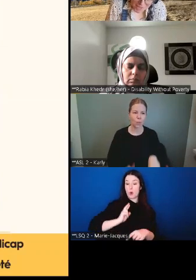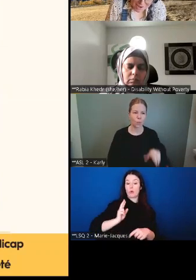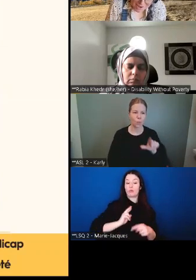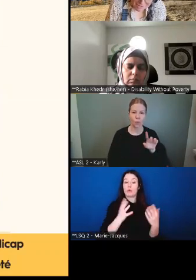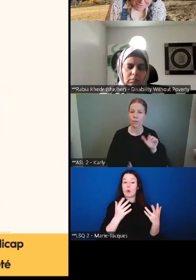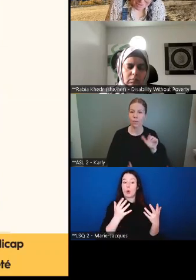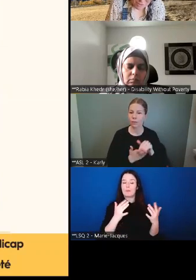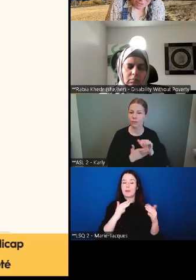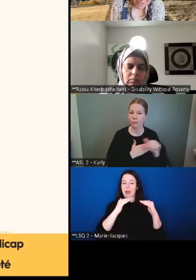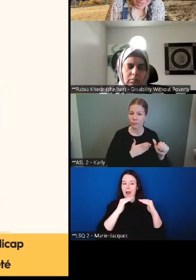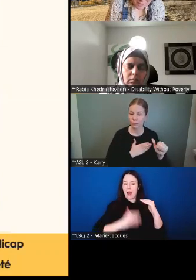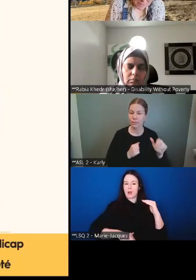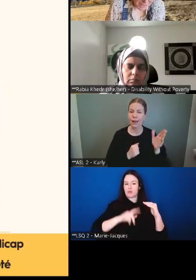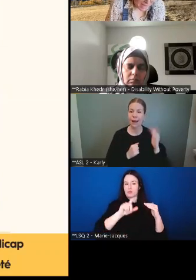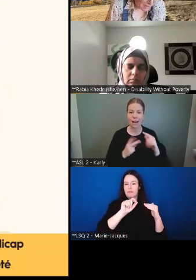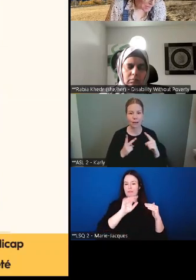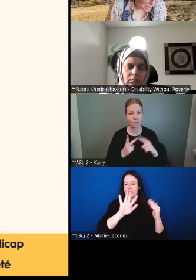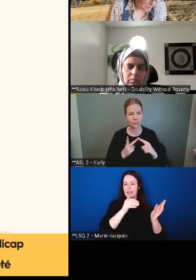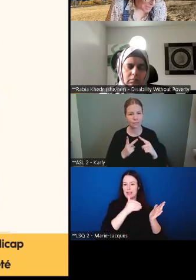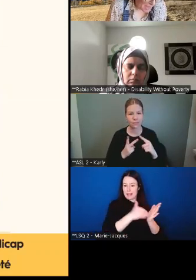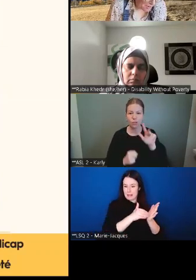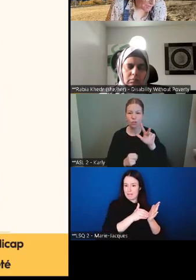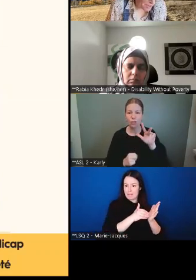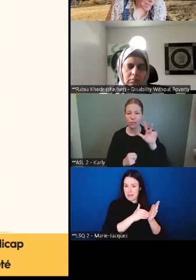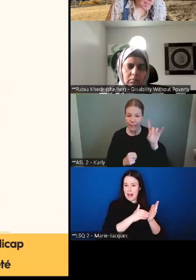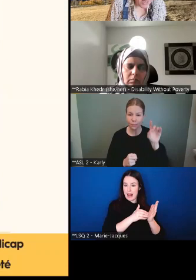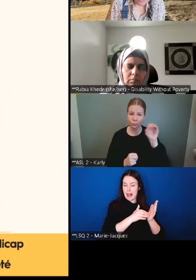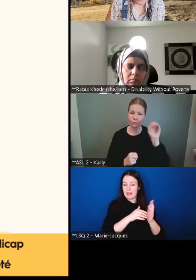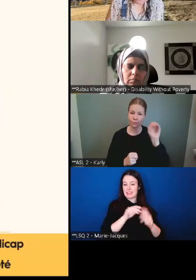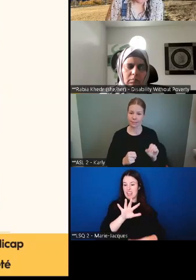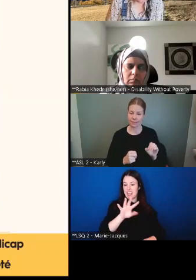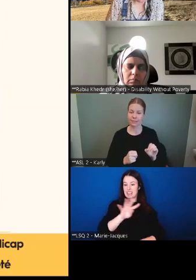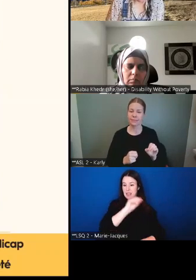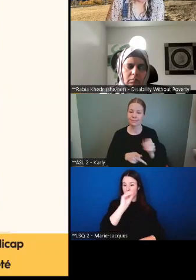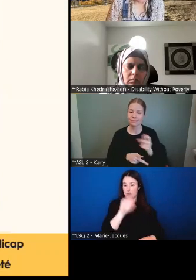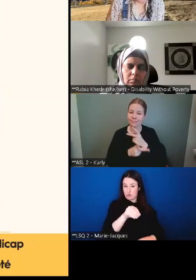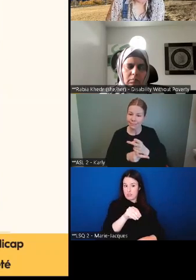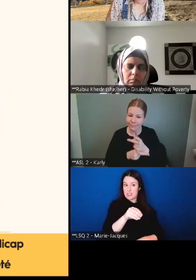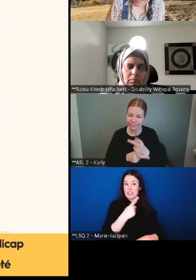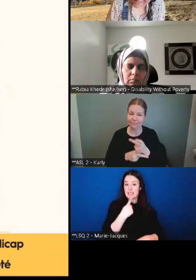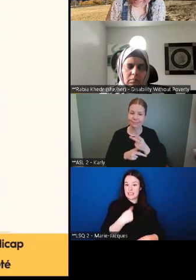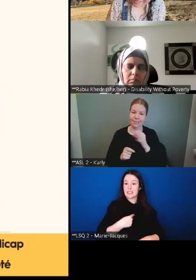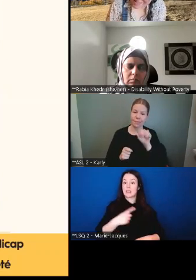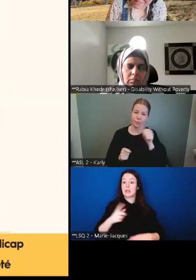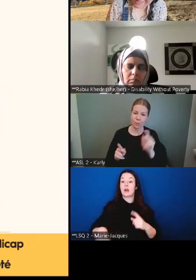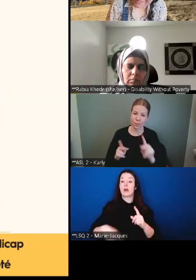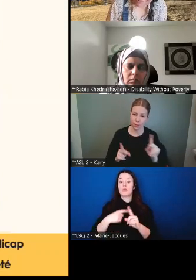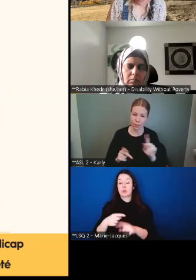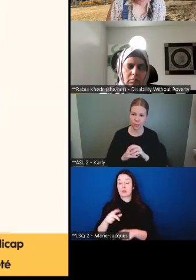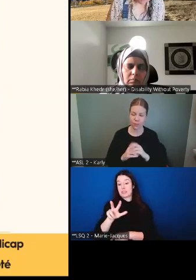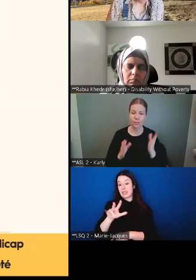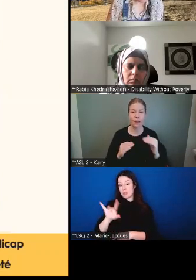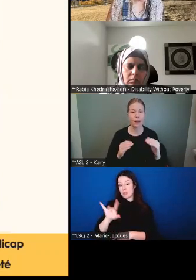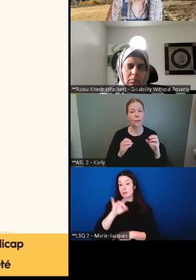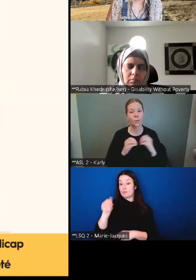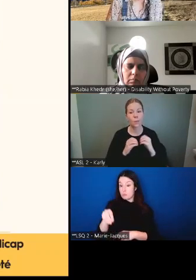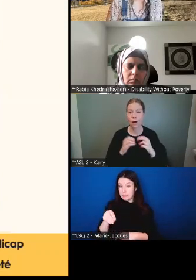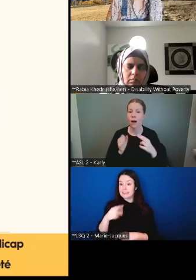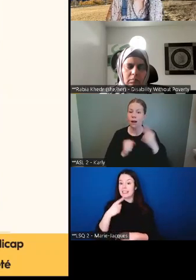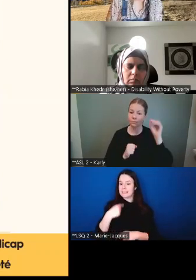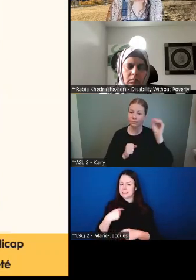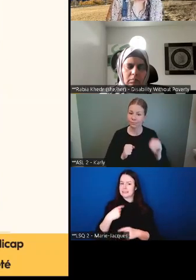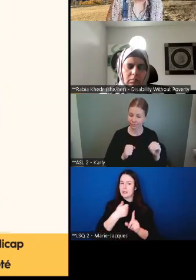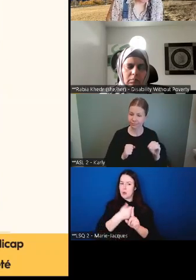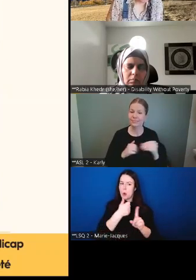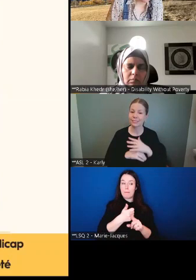sous 24 000 $. Et encore plus d'entre eux, 38 % étaient des aidants et des aidantes. Et dans ce groupe,